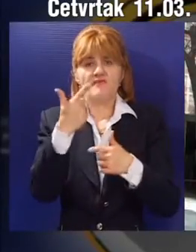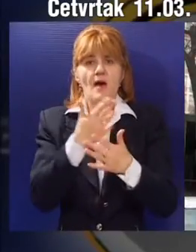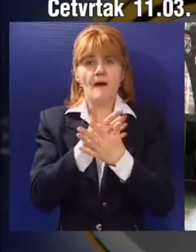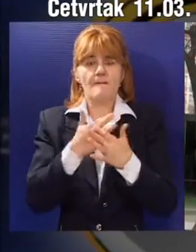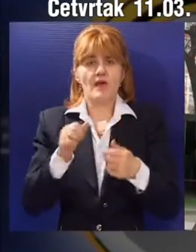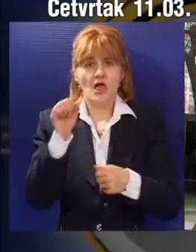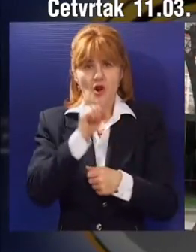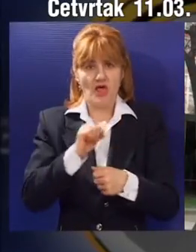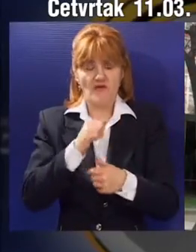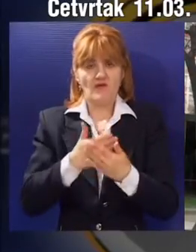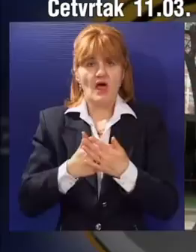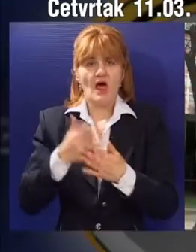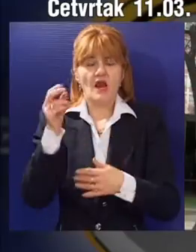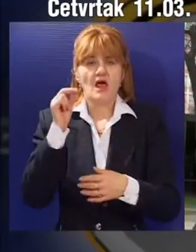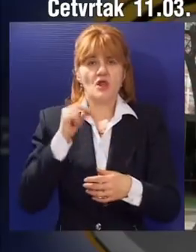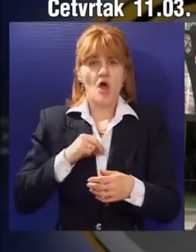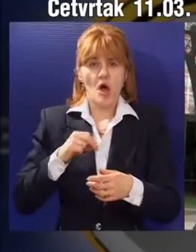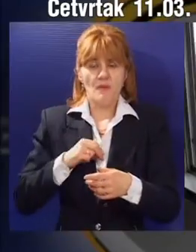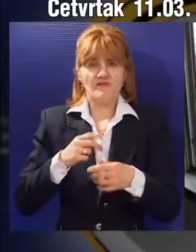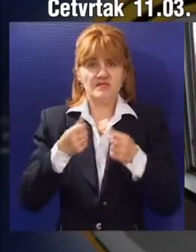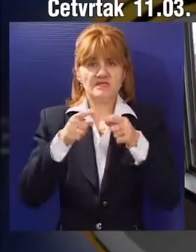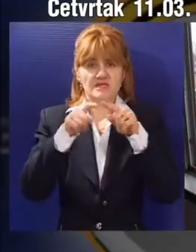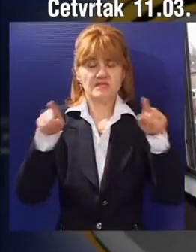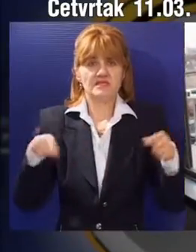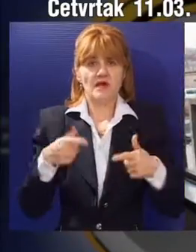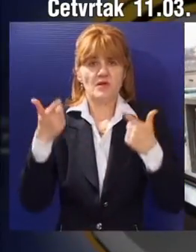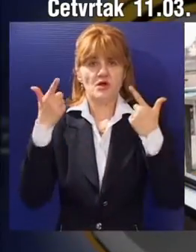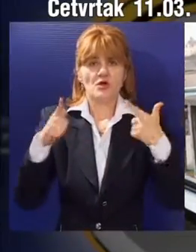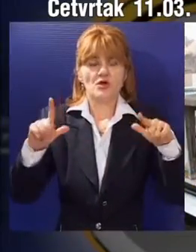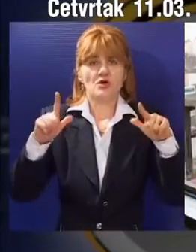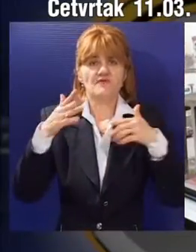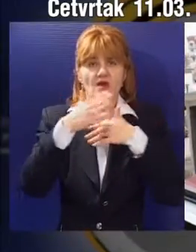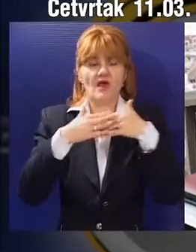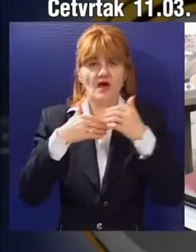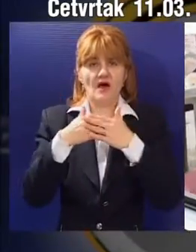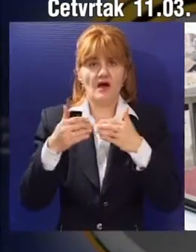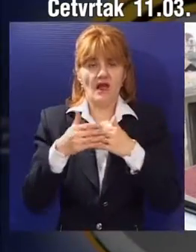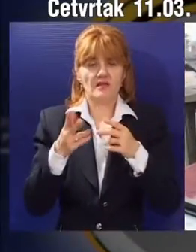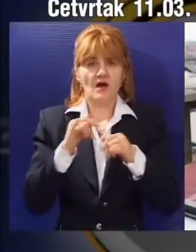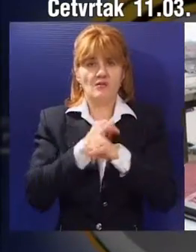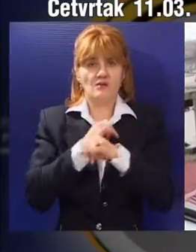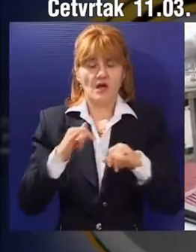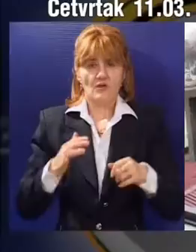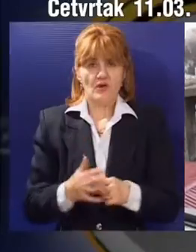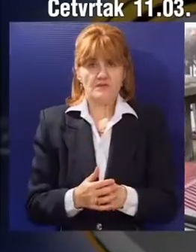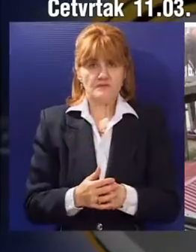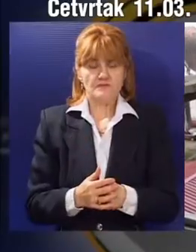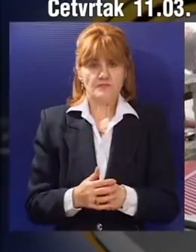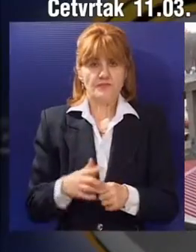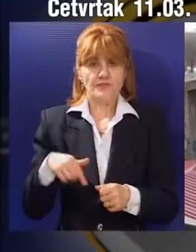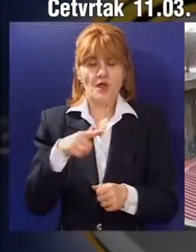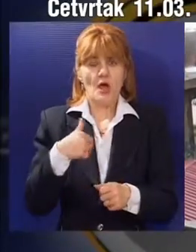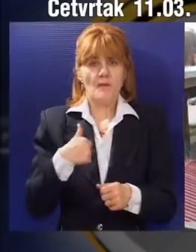miliona evra, a grad se obavezuje da je na predmetnoj parceli omogući gradnju u skladu sa planom detaljne regulacije. Mi